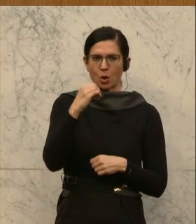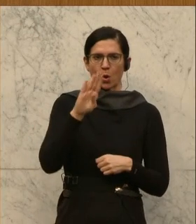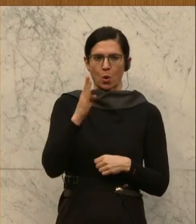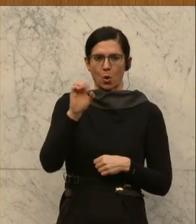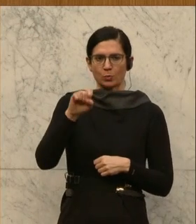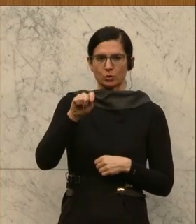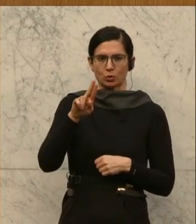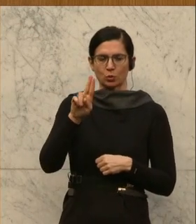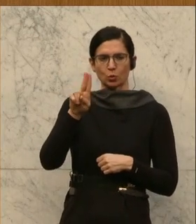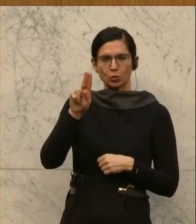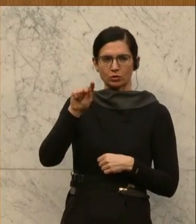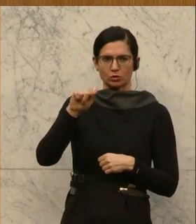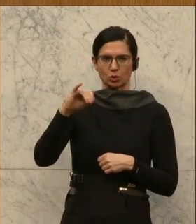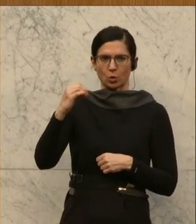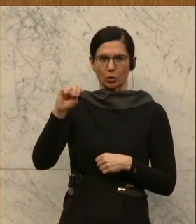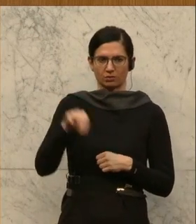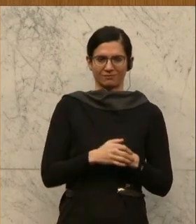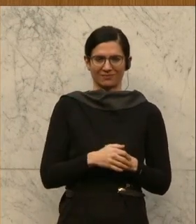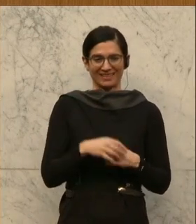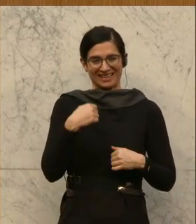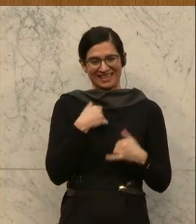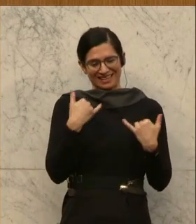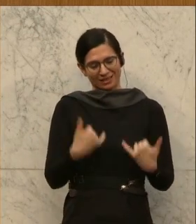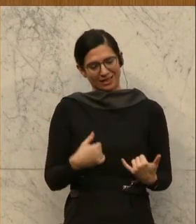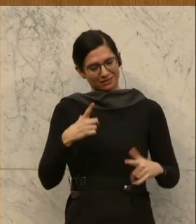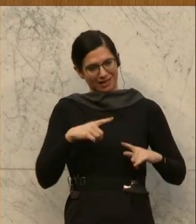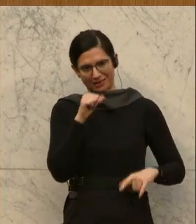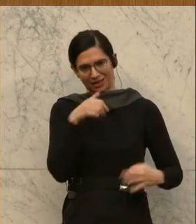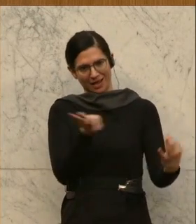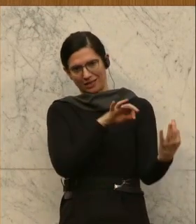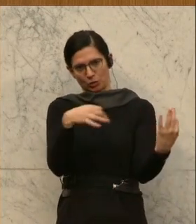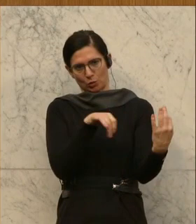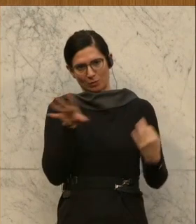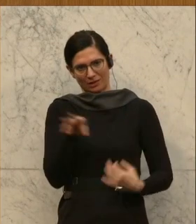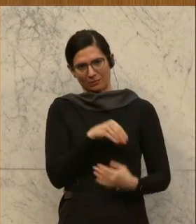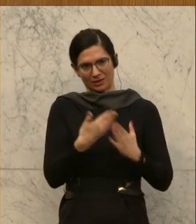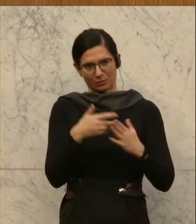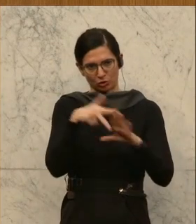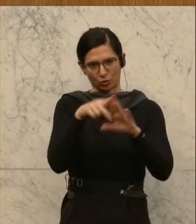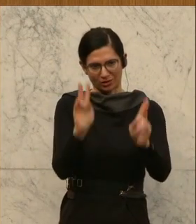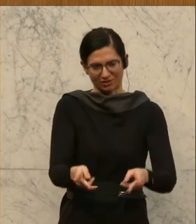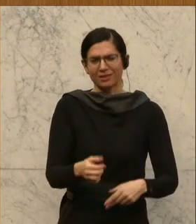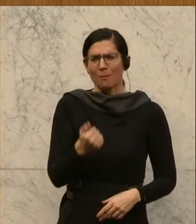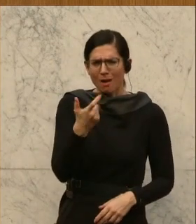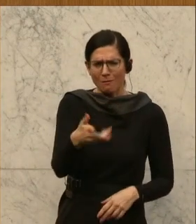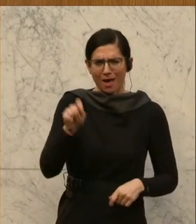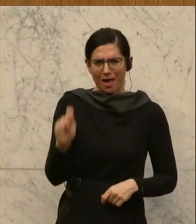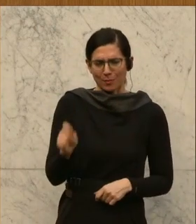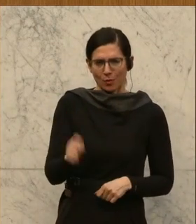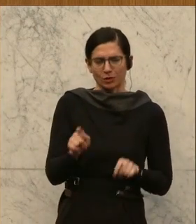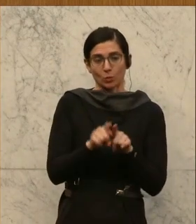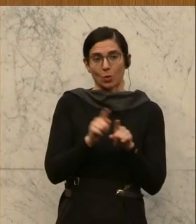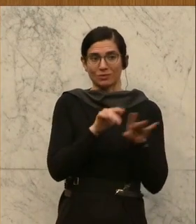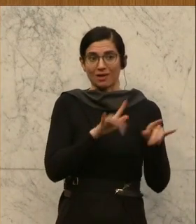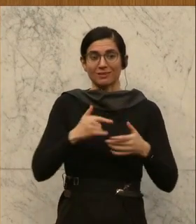der Dringlichkeit dieser Debatte leider kein Instrument parat hier heute. Aber ich glaube, einige Abgeordnete und auch die